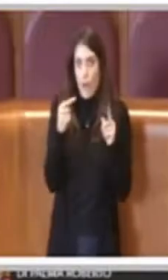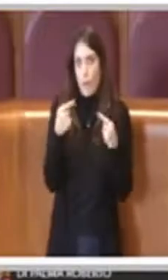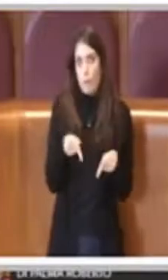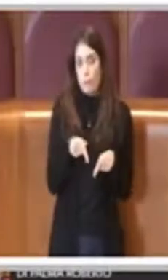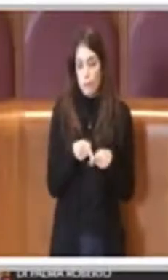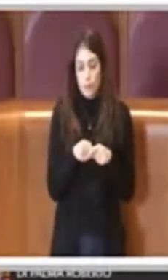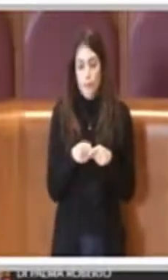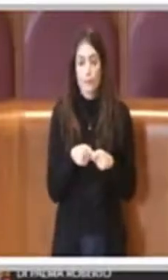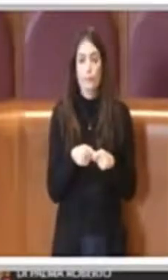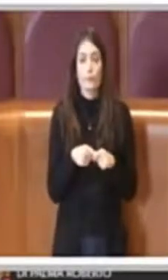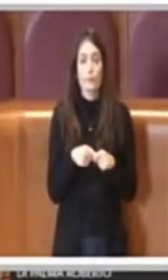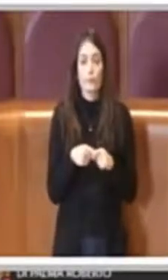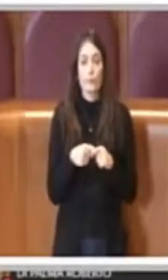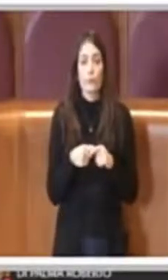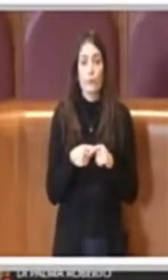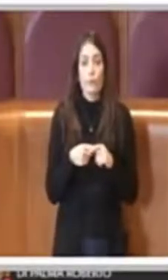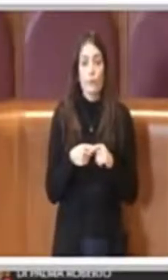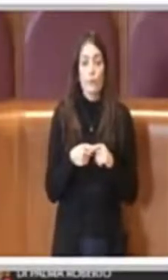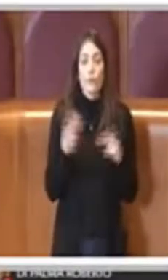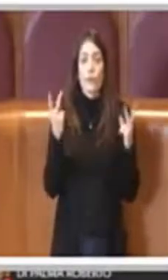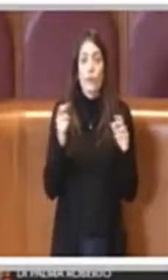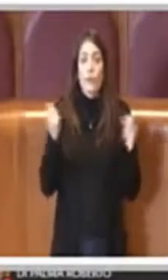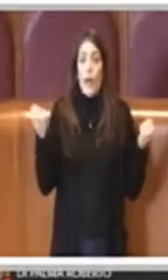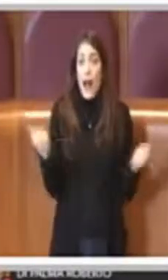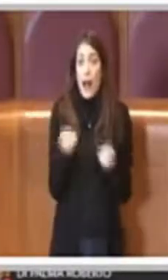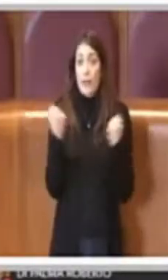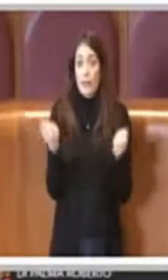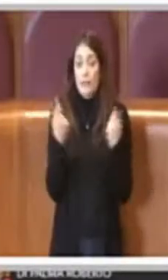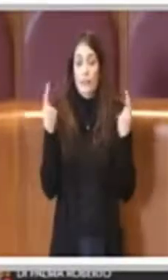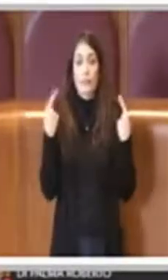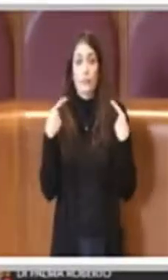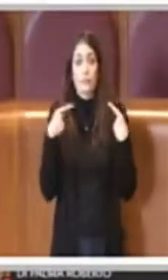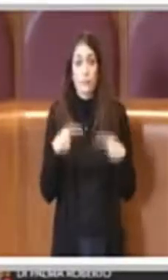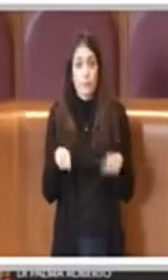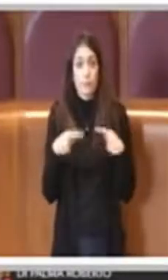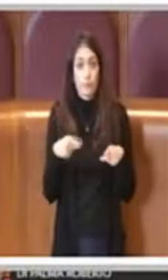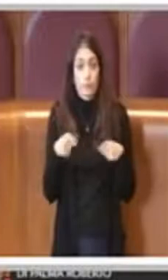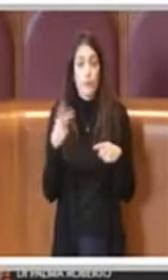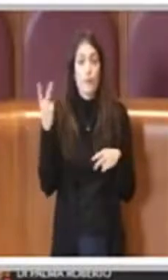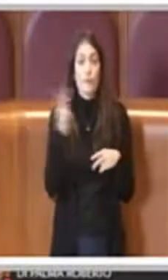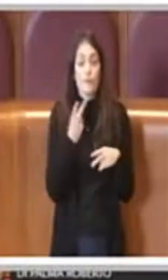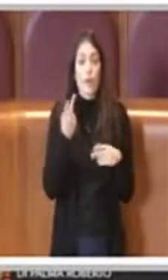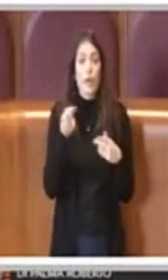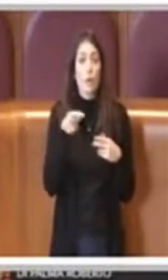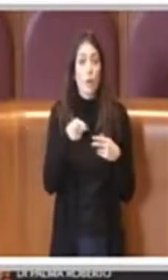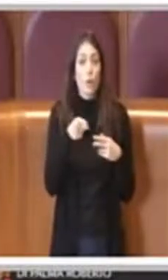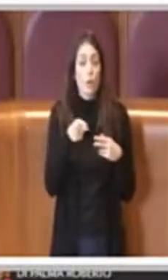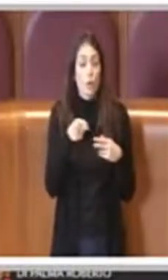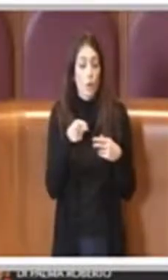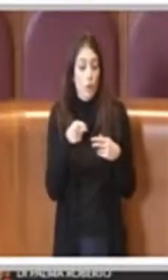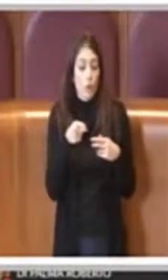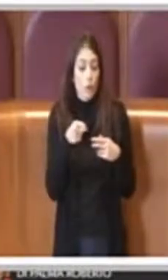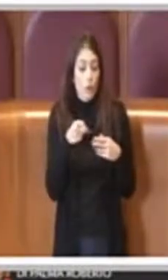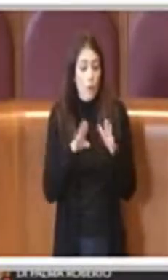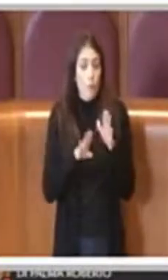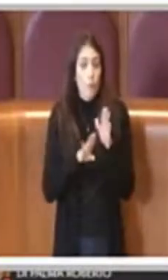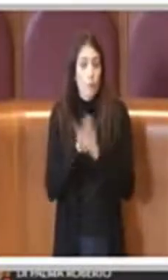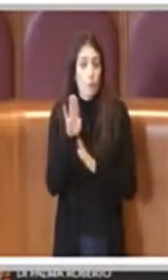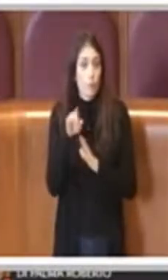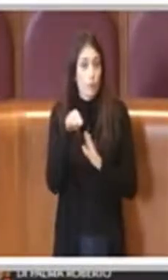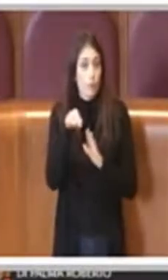Quindi diciamo anche che sono delle attività i quali i profitti naturalmente sono appena sufficienti per